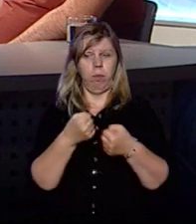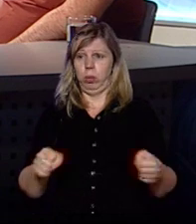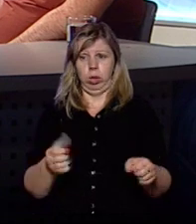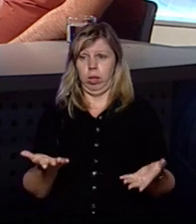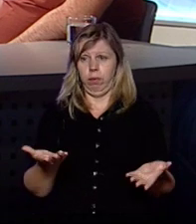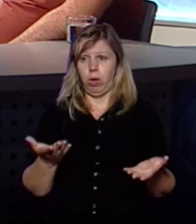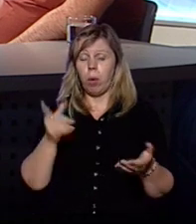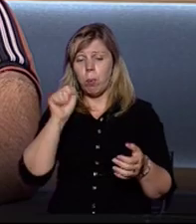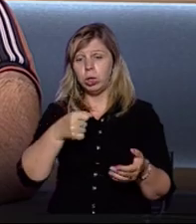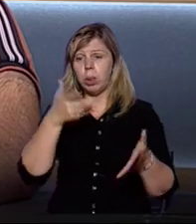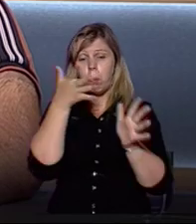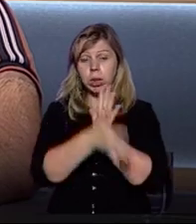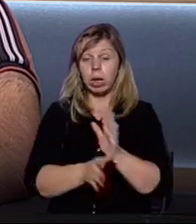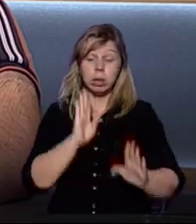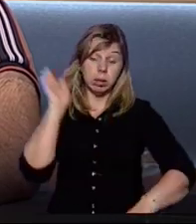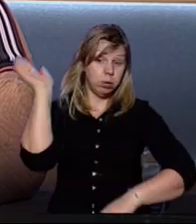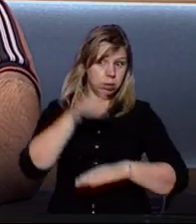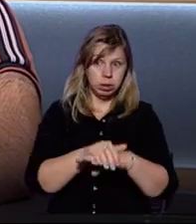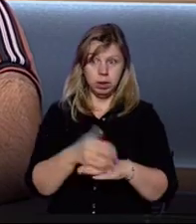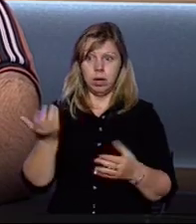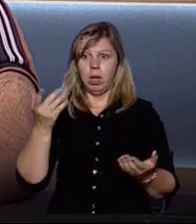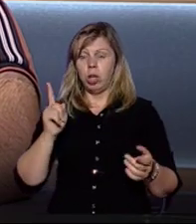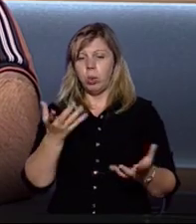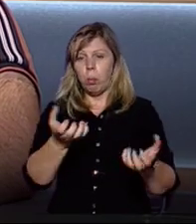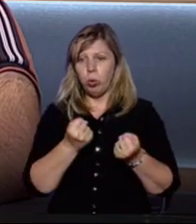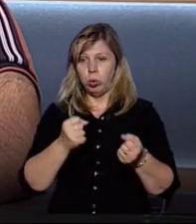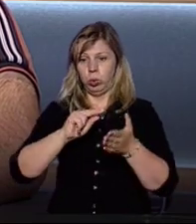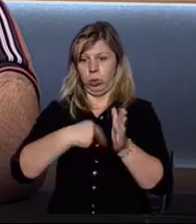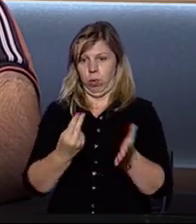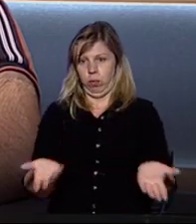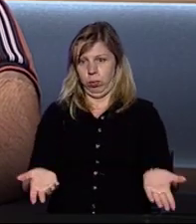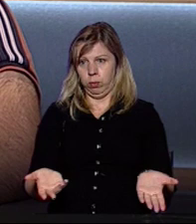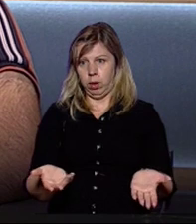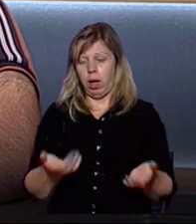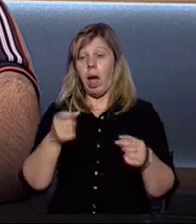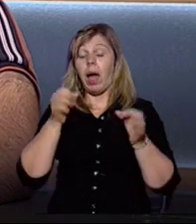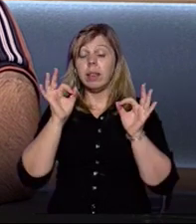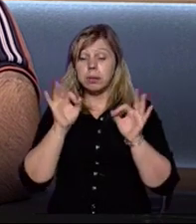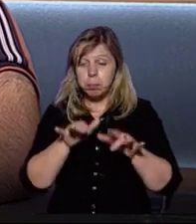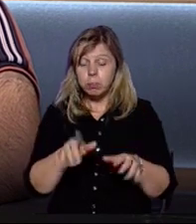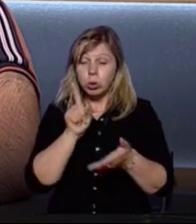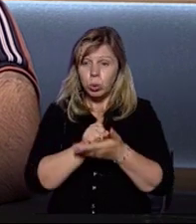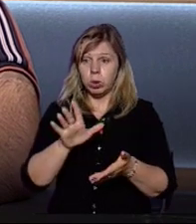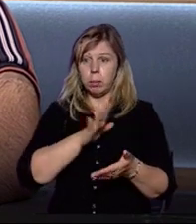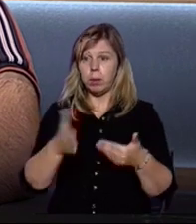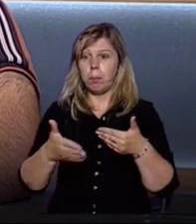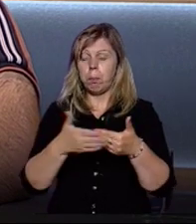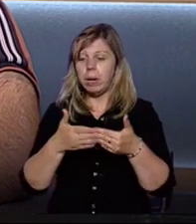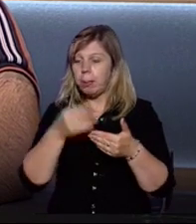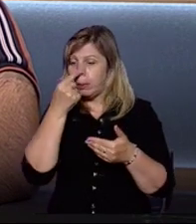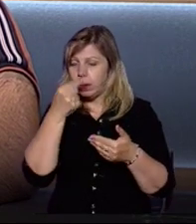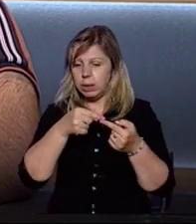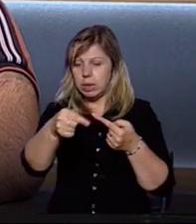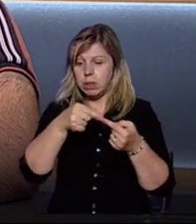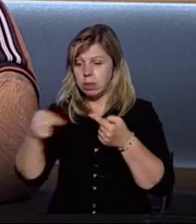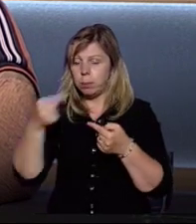і вона може потратити цілий кошти свої, щоб отримати ту чи іншу послугу. Насправді це має бути ближе, послуга має